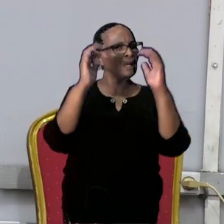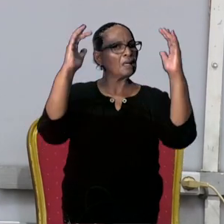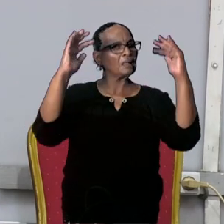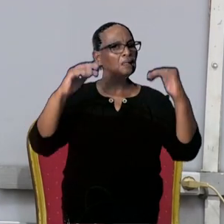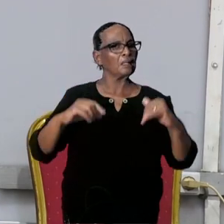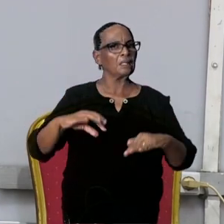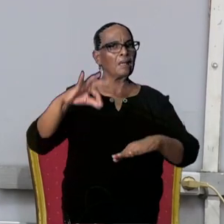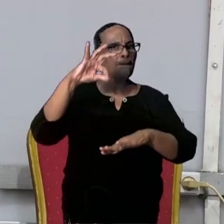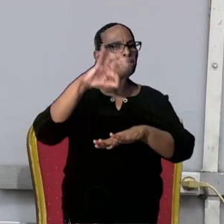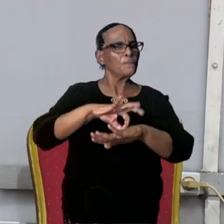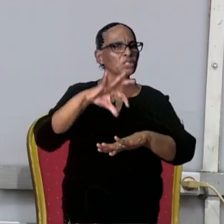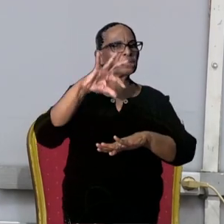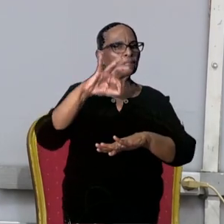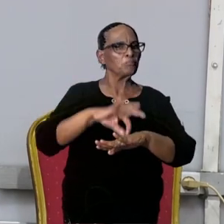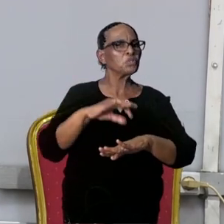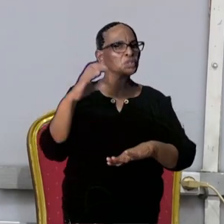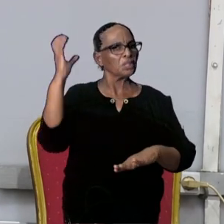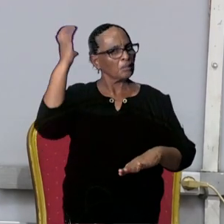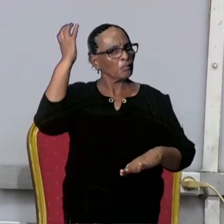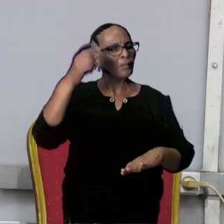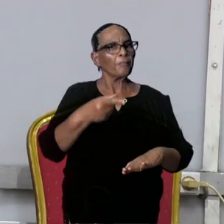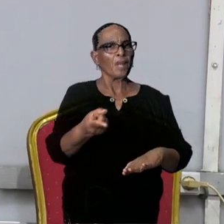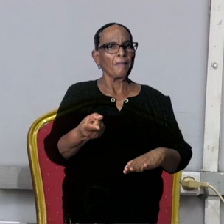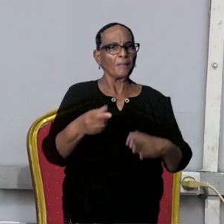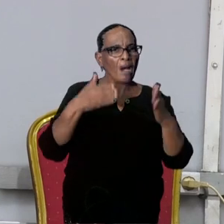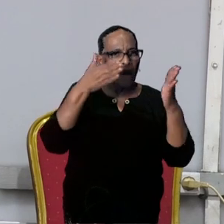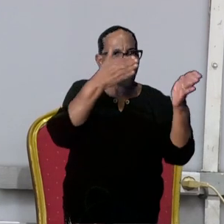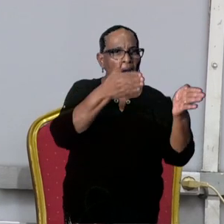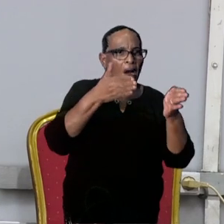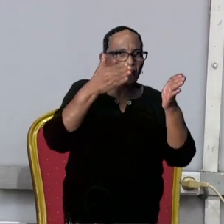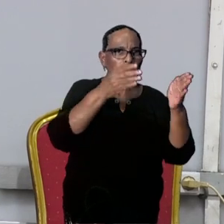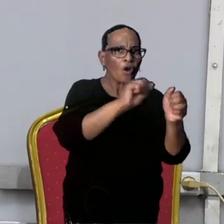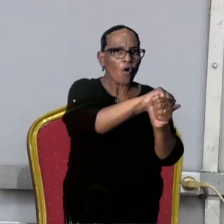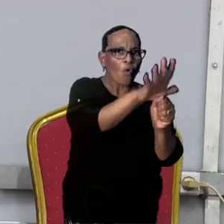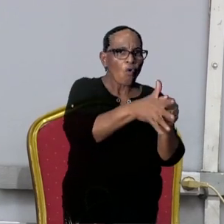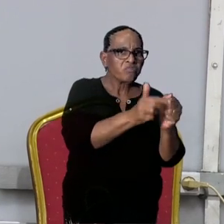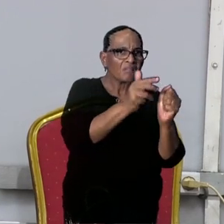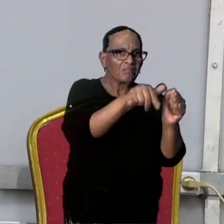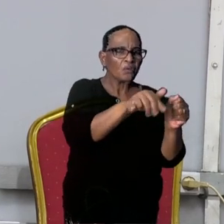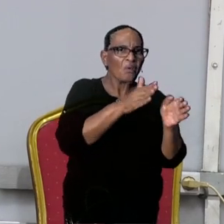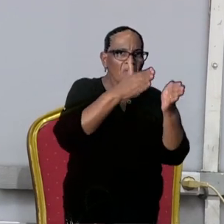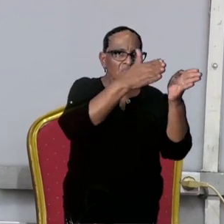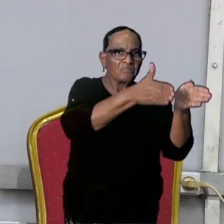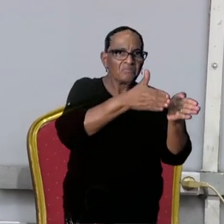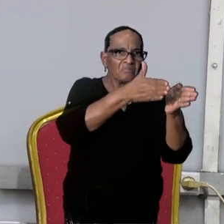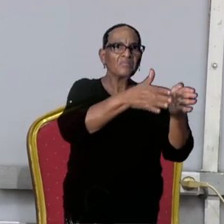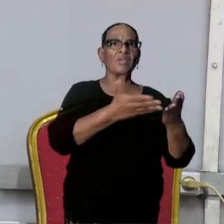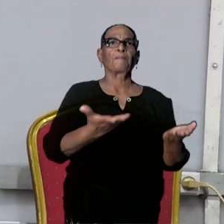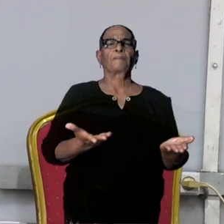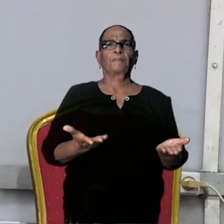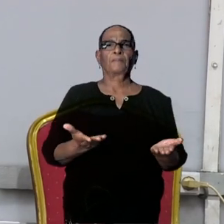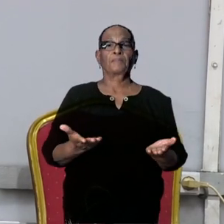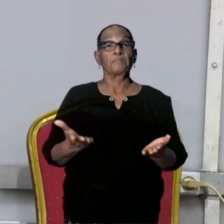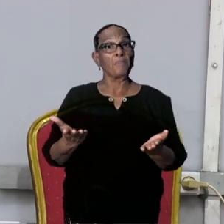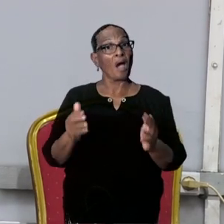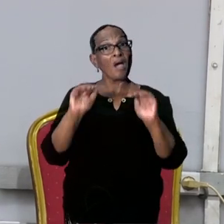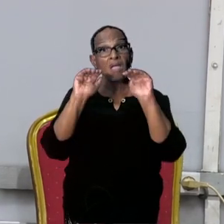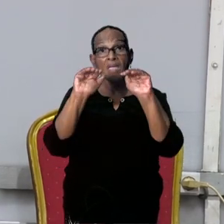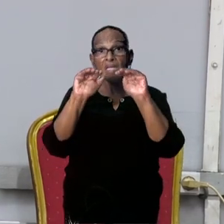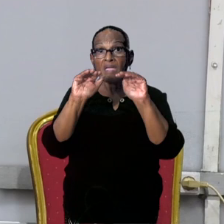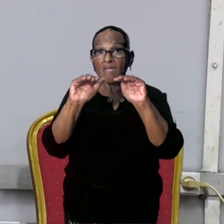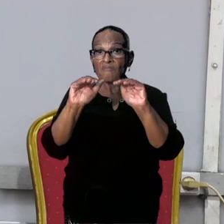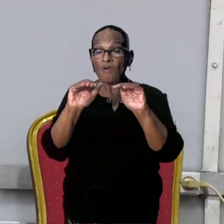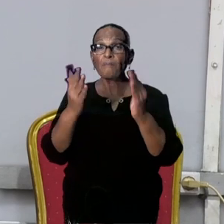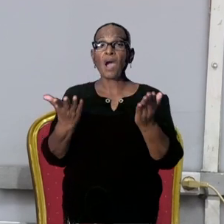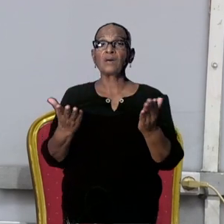veel dingen in malaria gevallen. Nu is alle aandacht in de focus op COVID-19. Maar is er informatie over